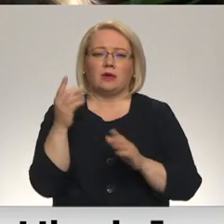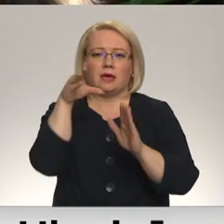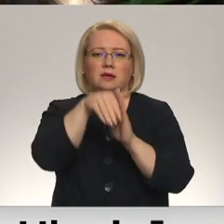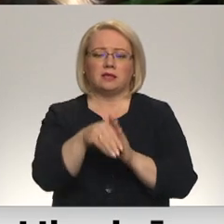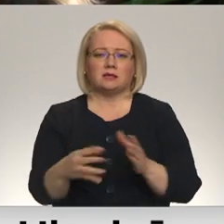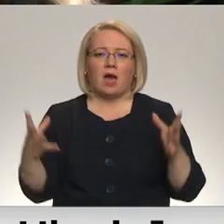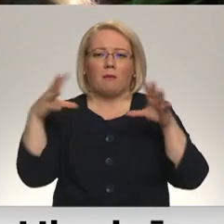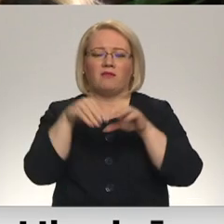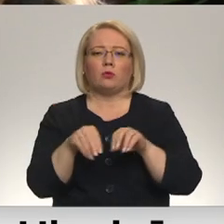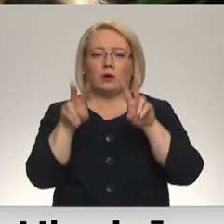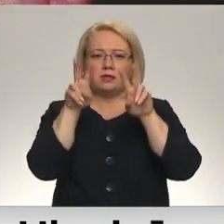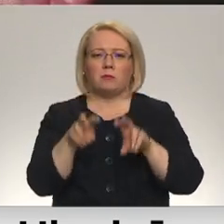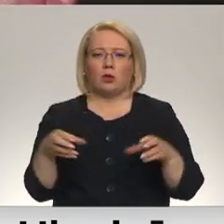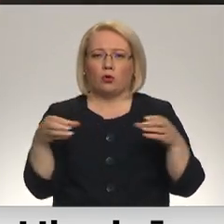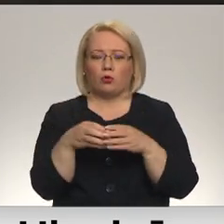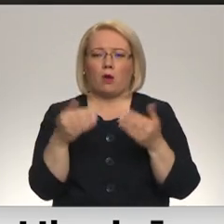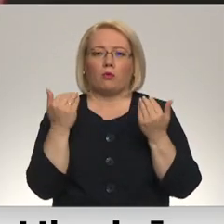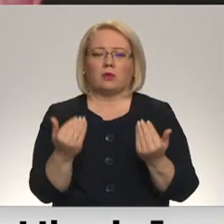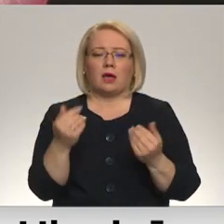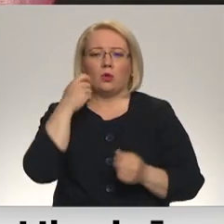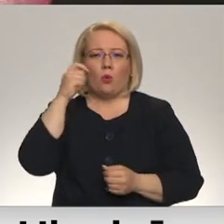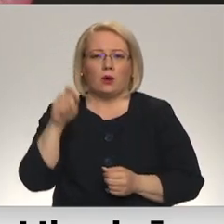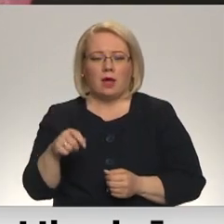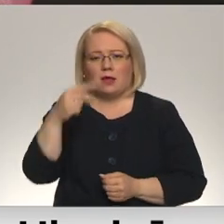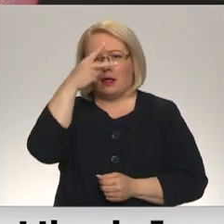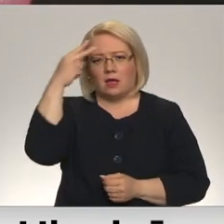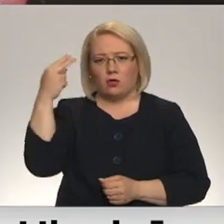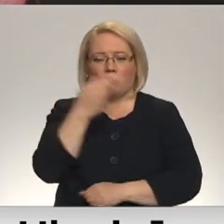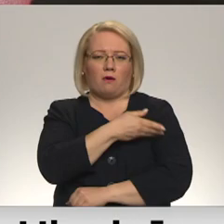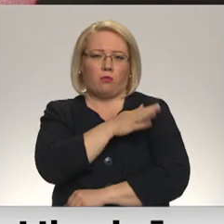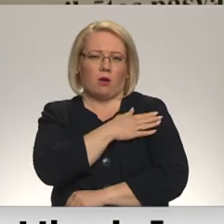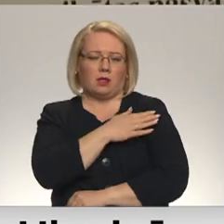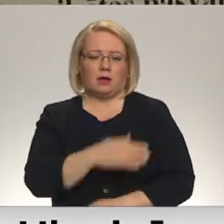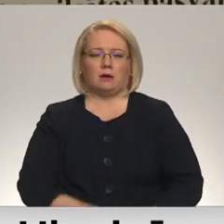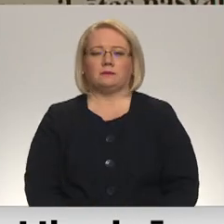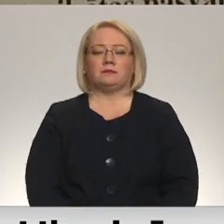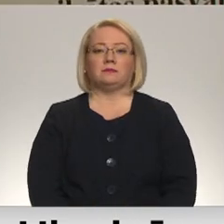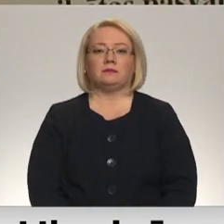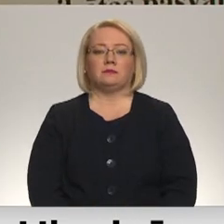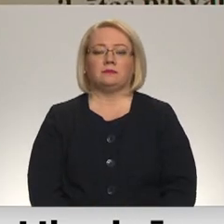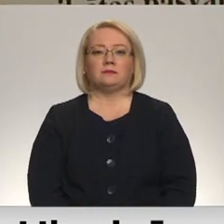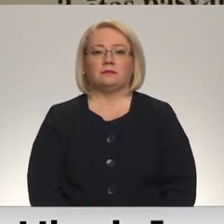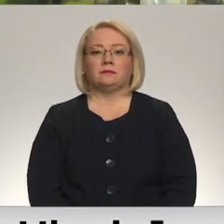apvienotajā izmeklēšanas grupā, kurā šobrīd ir Ukraina, Lietuva un Polija. Gonda Purnieciņa Žodziņš, Kurzams televīzija.